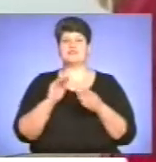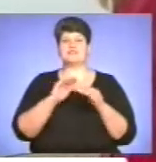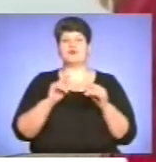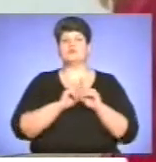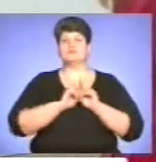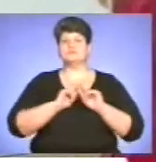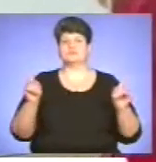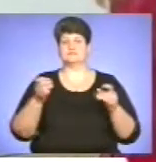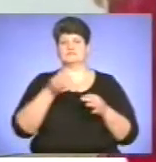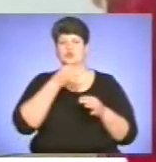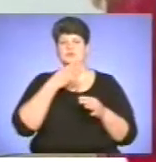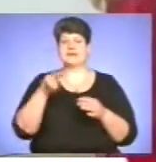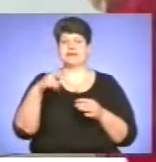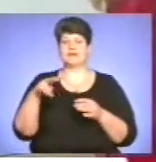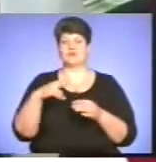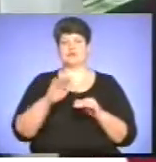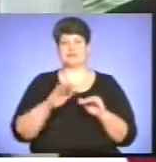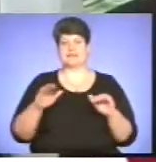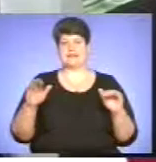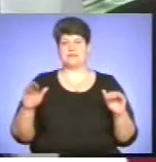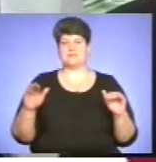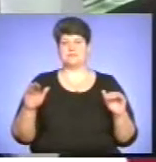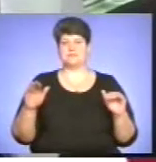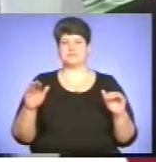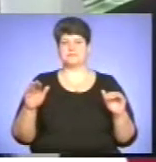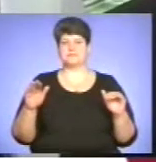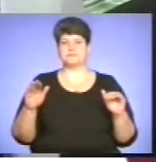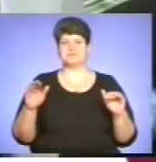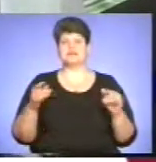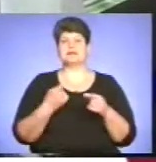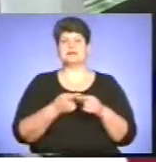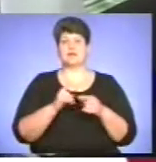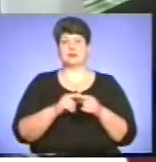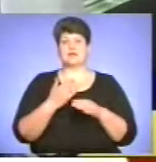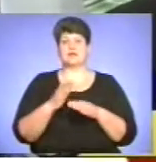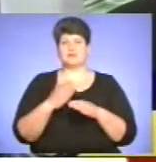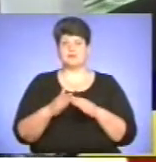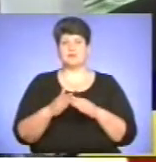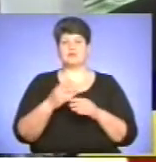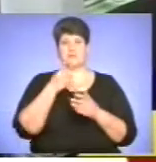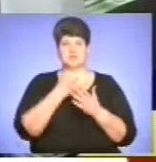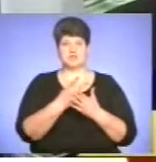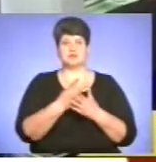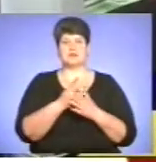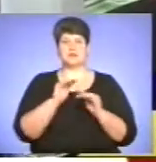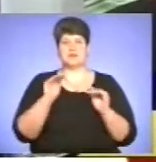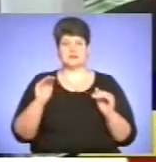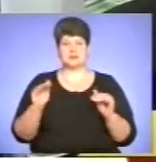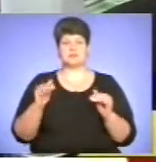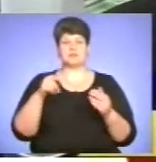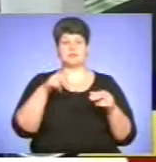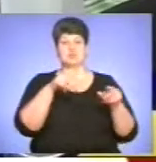літературу для дітей і задушевні книжки. Наступає так етап, батьки зрозуміли, бачите, дивіться, дітки пішли